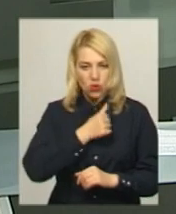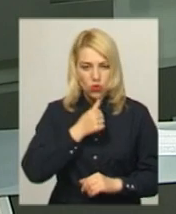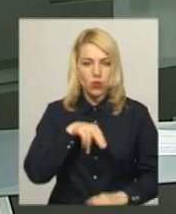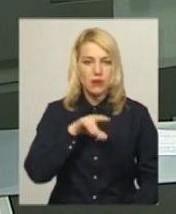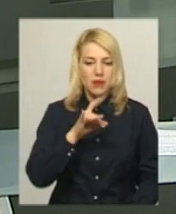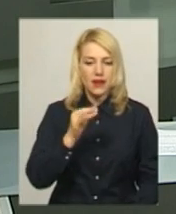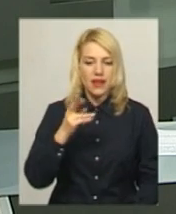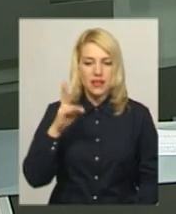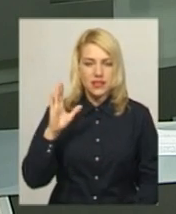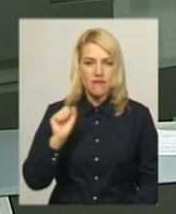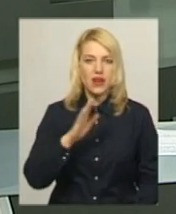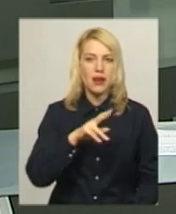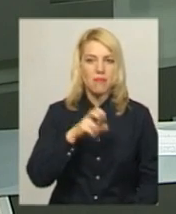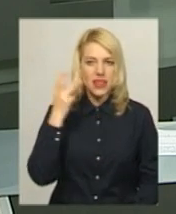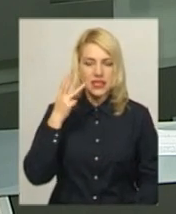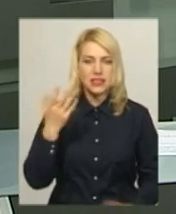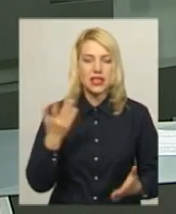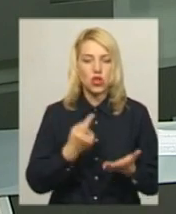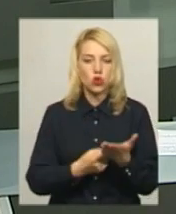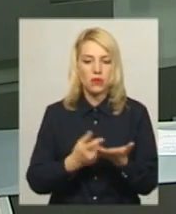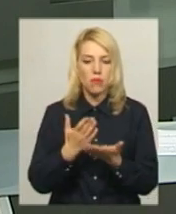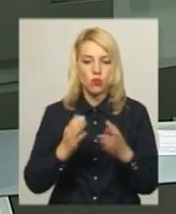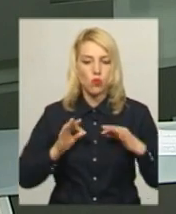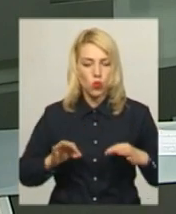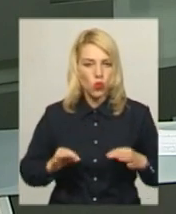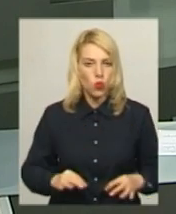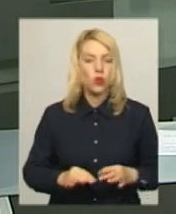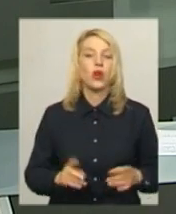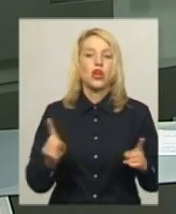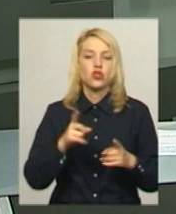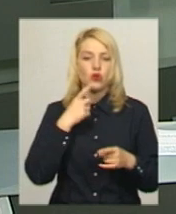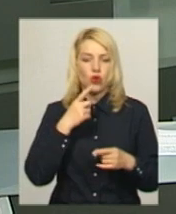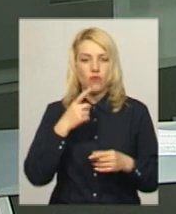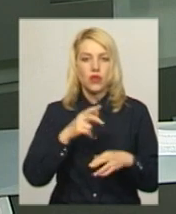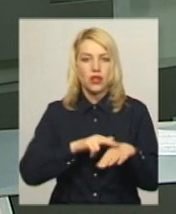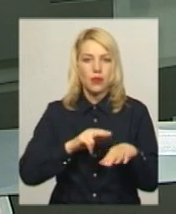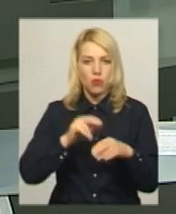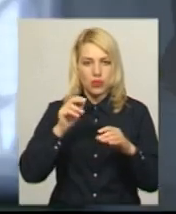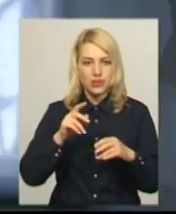Голосіївському суді з столиці. Які докази мають прокурори та що говорили підозрювані далі.